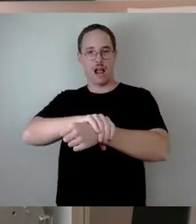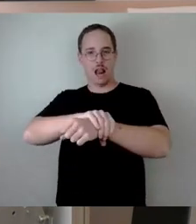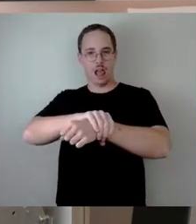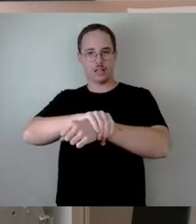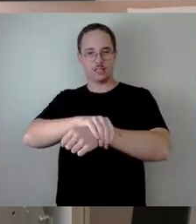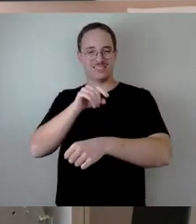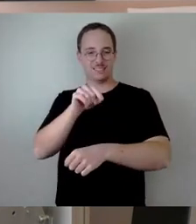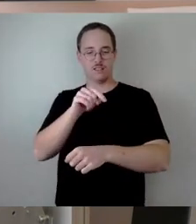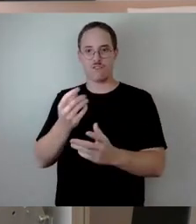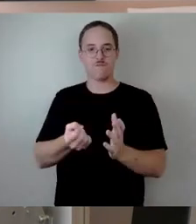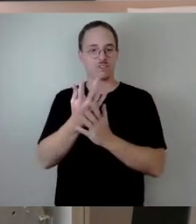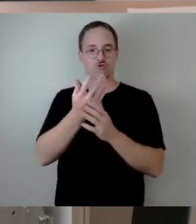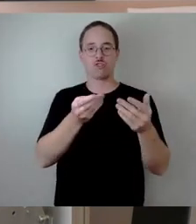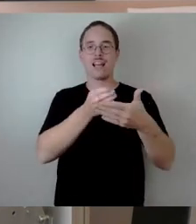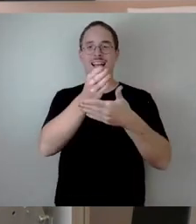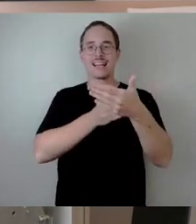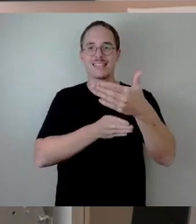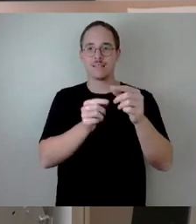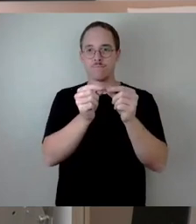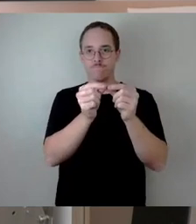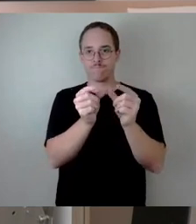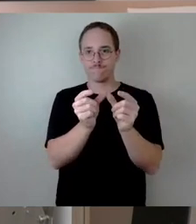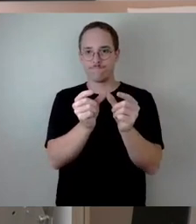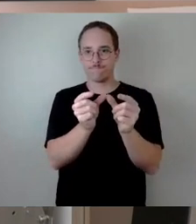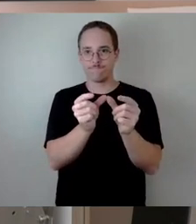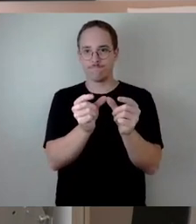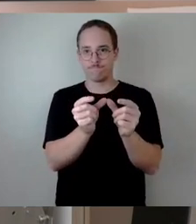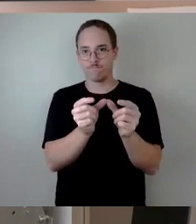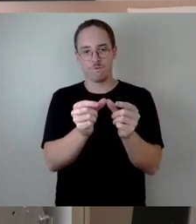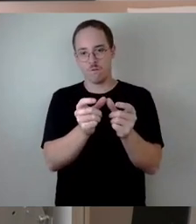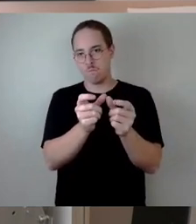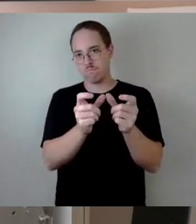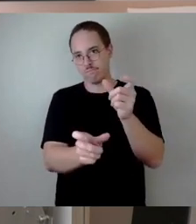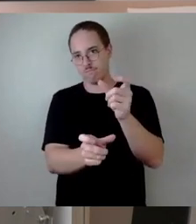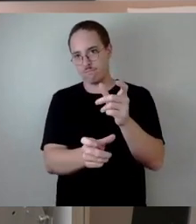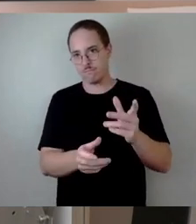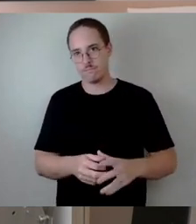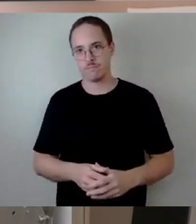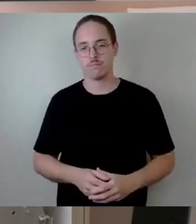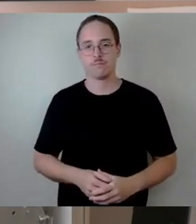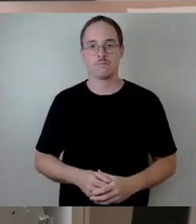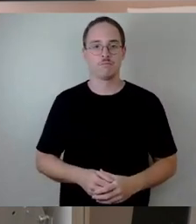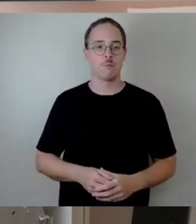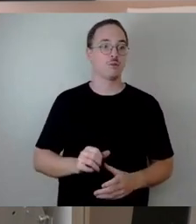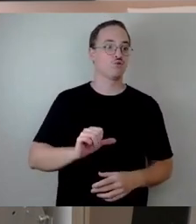völlig versagt ist. Wir wissen nicht, in welcher Kombination das war. War nun das Gelenk zuerst oder